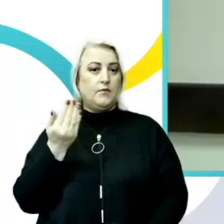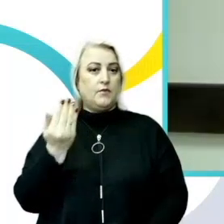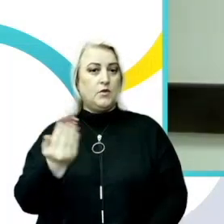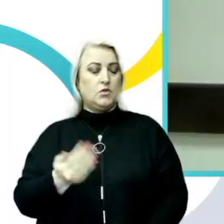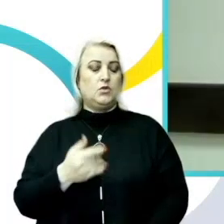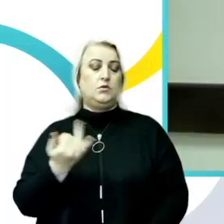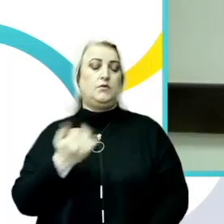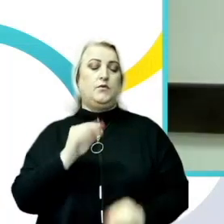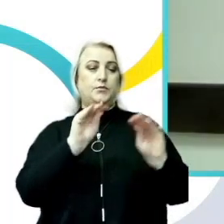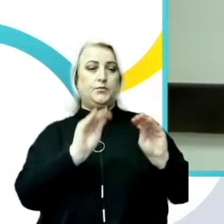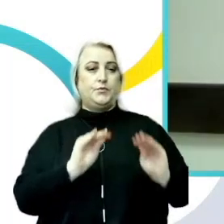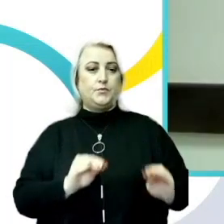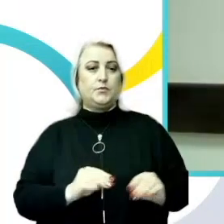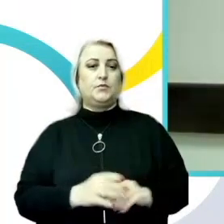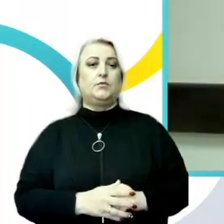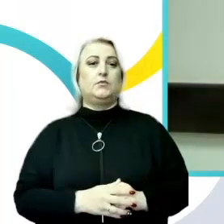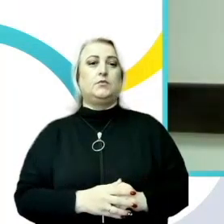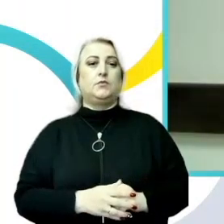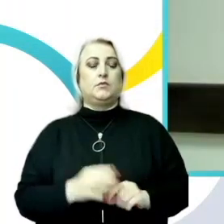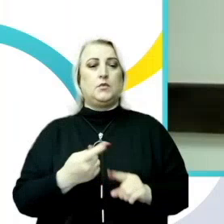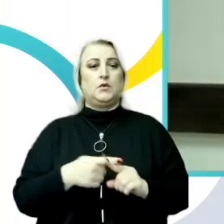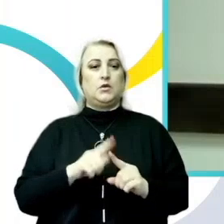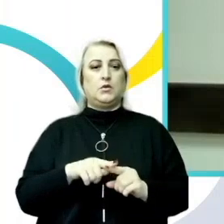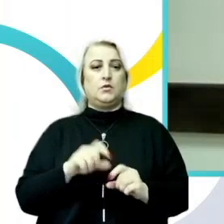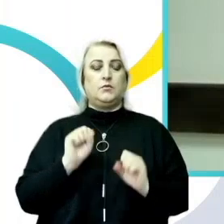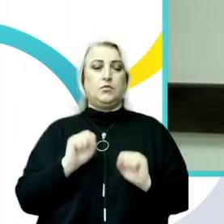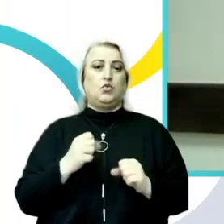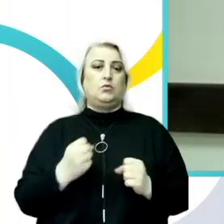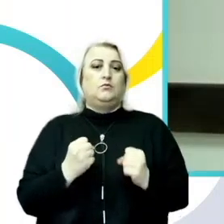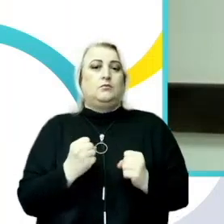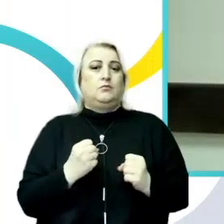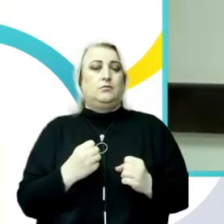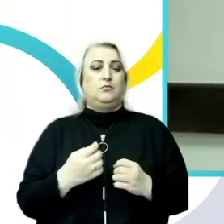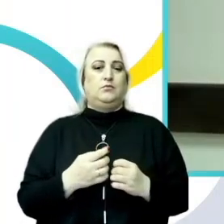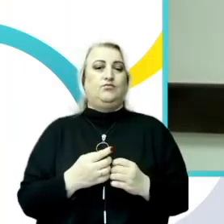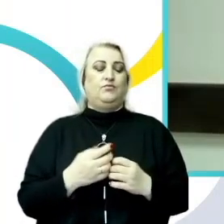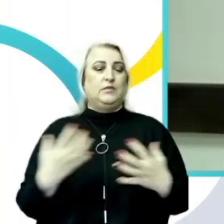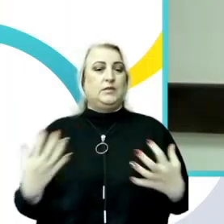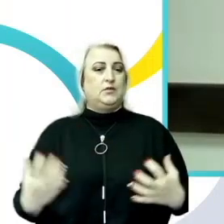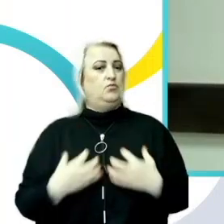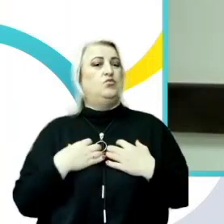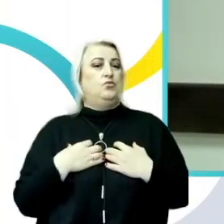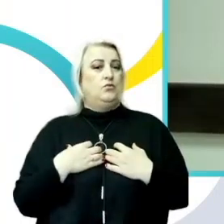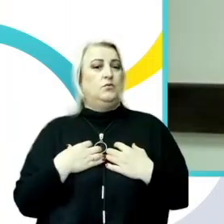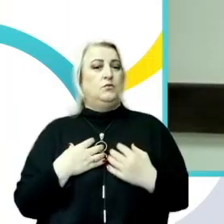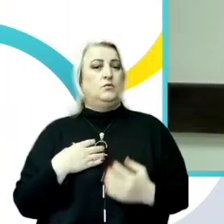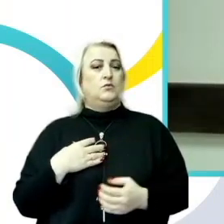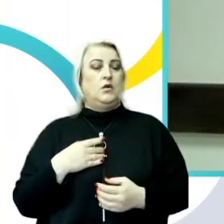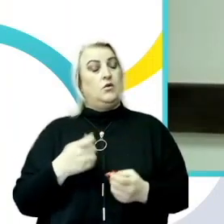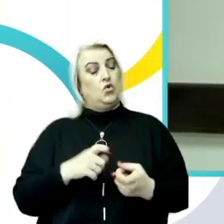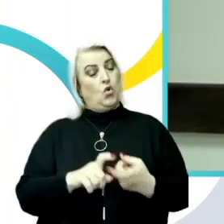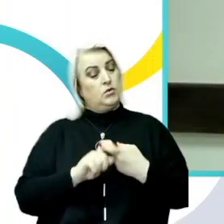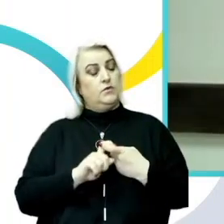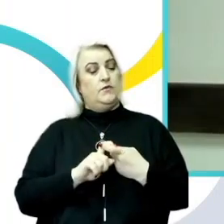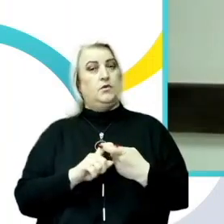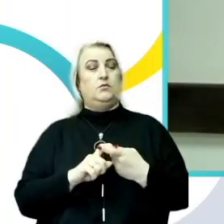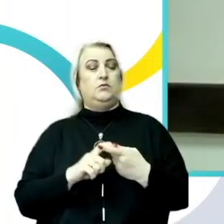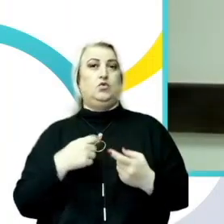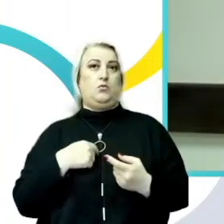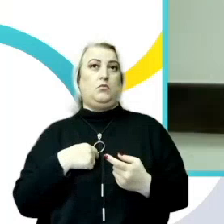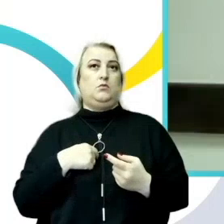cifrilor care trebuie să ne îngrijoreze, să ne alarmeze și să ne motiveze să întăprindem împreună